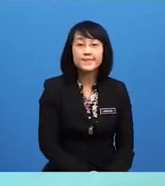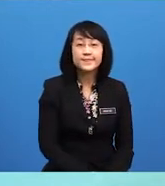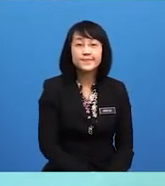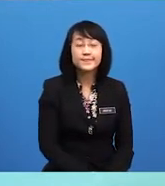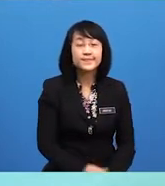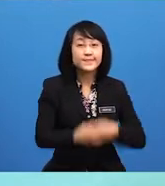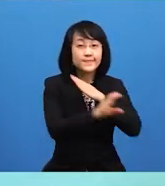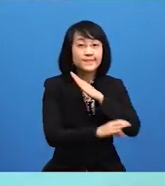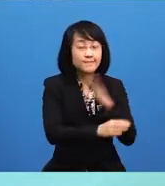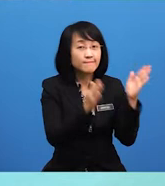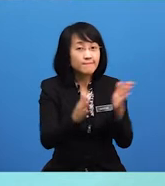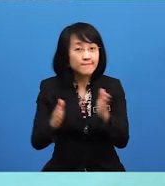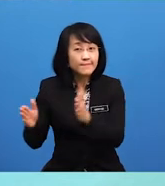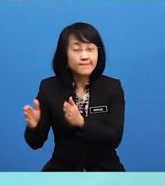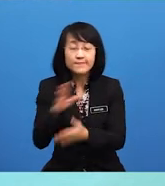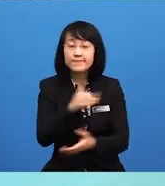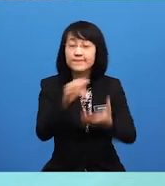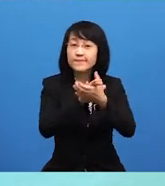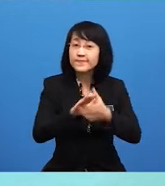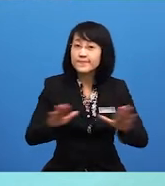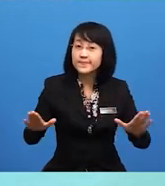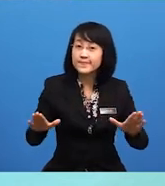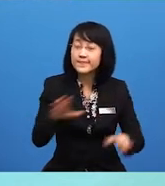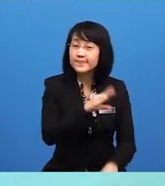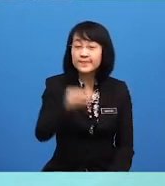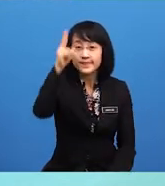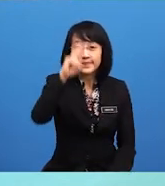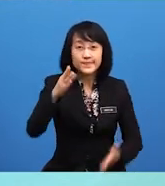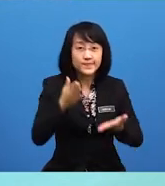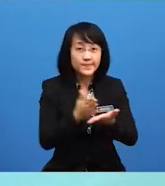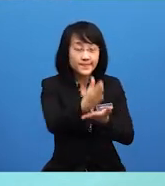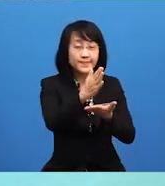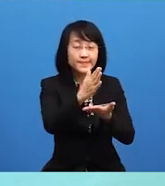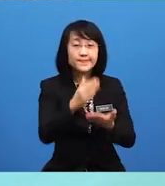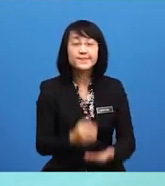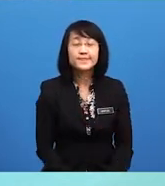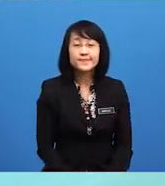negara yang teratur dan selamat serta menghormati hak kita sebagai rakyat